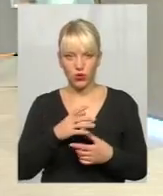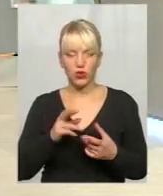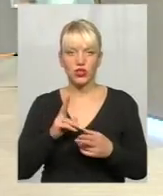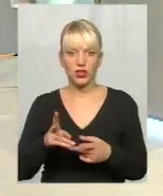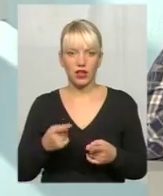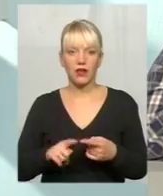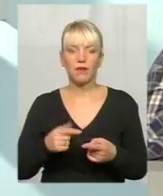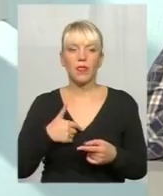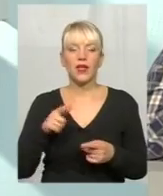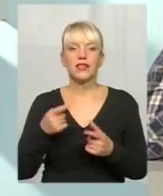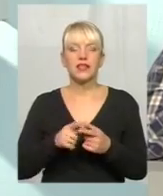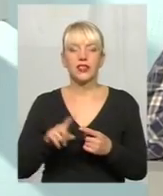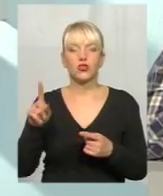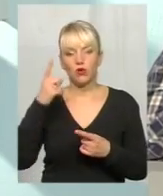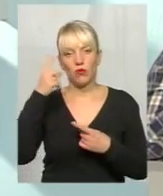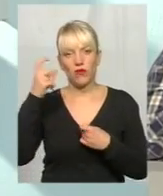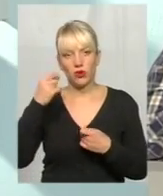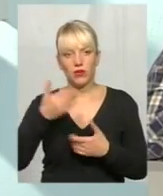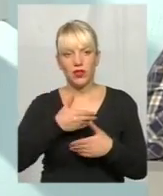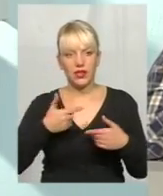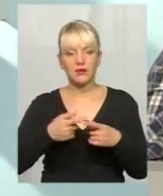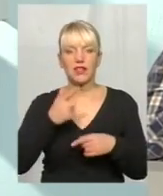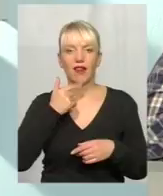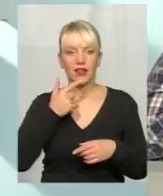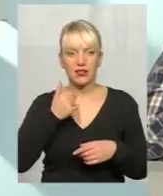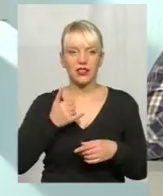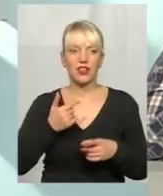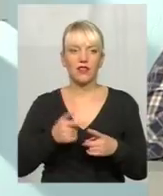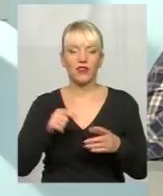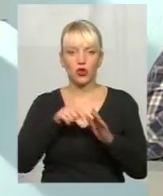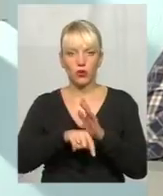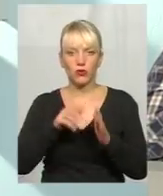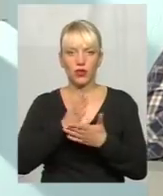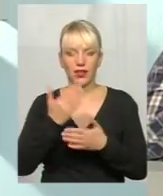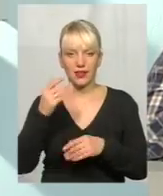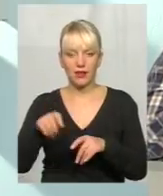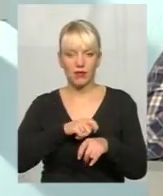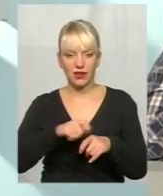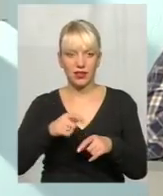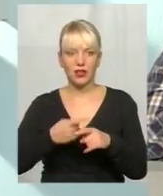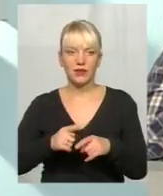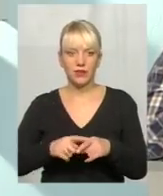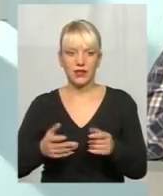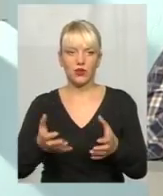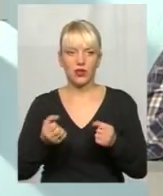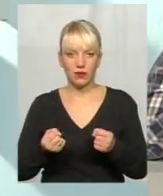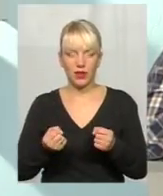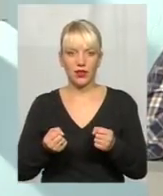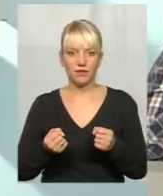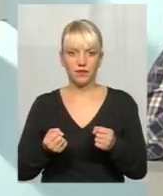нам повідомляли, які змогли підтвердити, так, тобто, це по Красивову, тобто, є і матеріали, ці нам ми отримали, тобто,